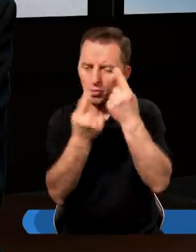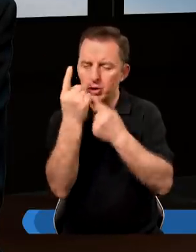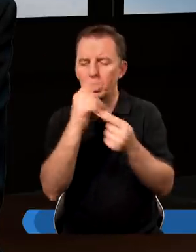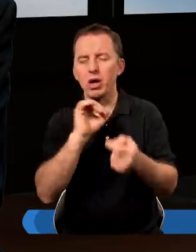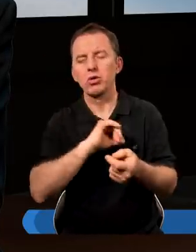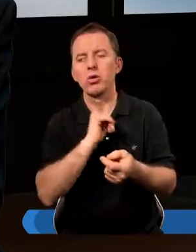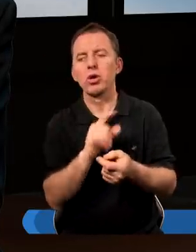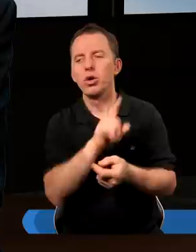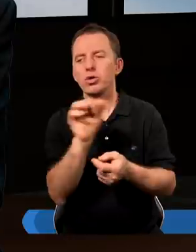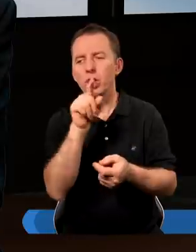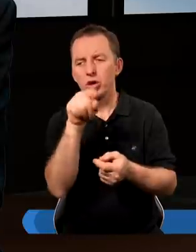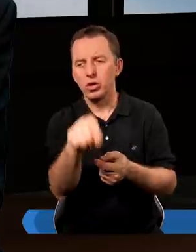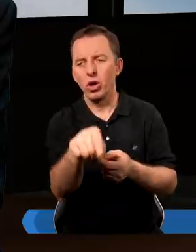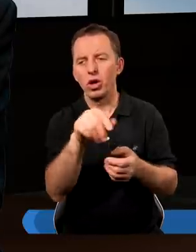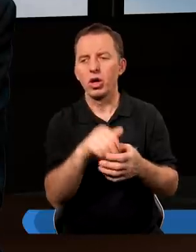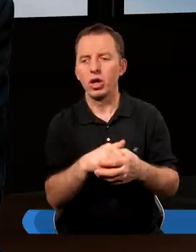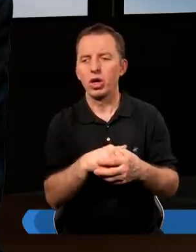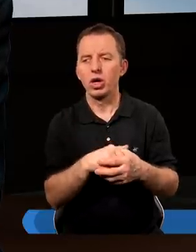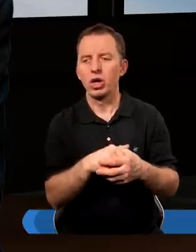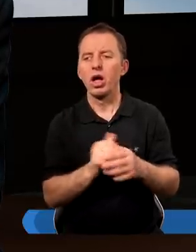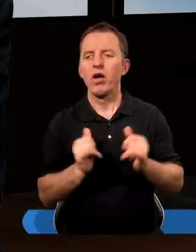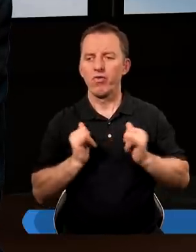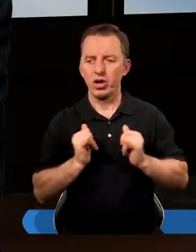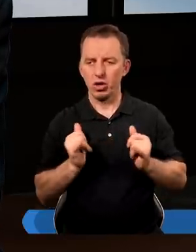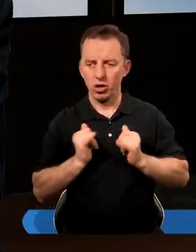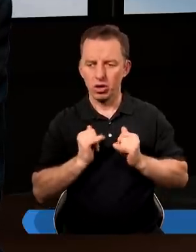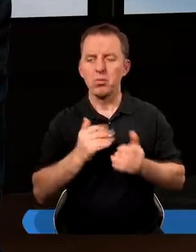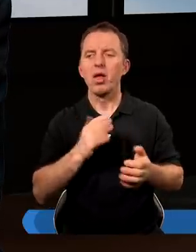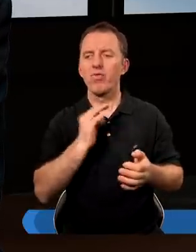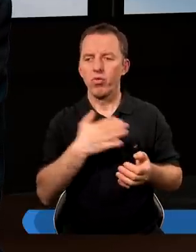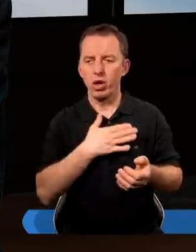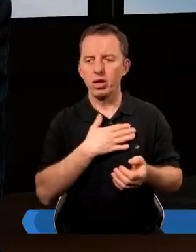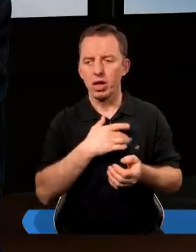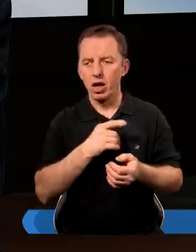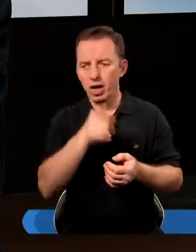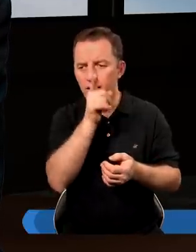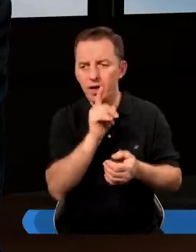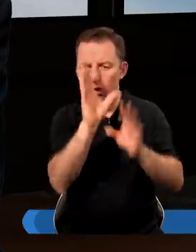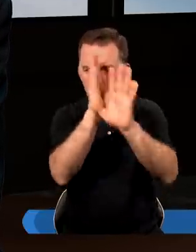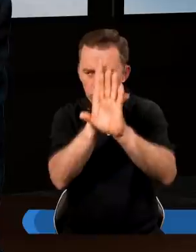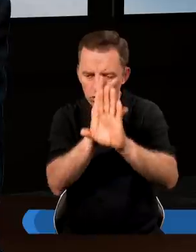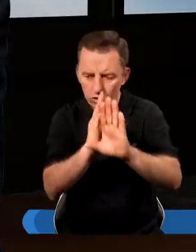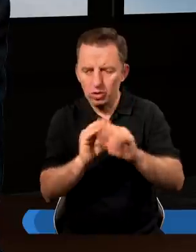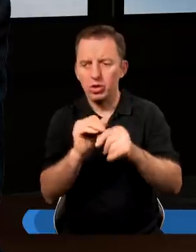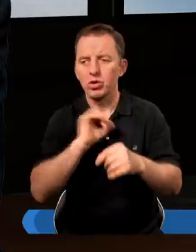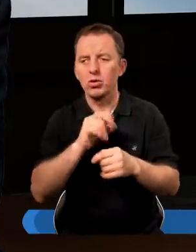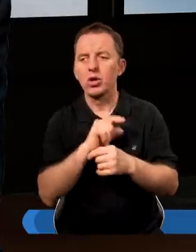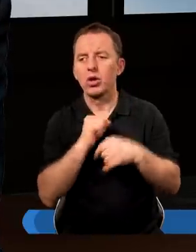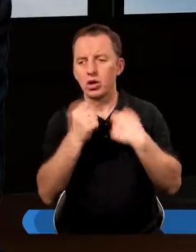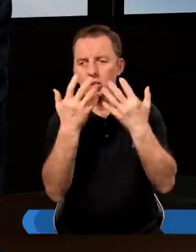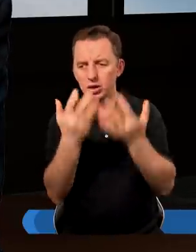pomyślałem, że to wygodne mieć własną religię, czcić sobie, co się chce,